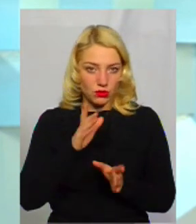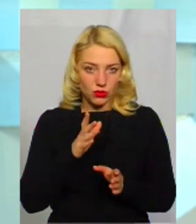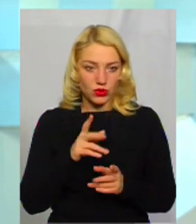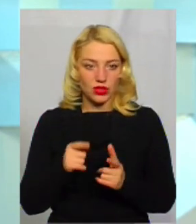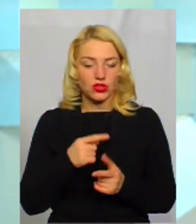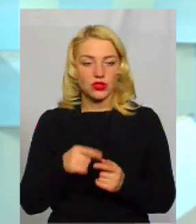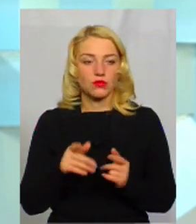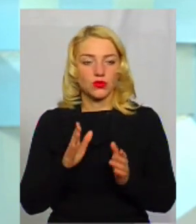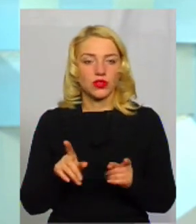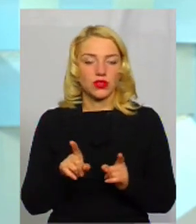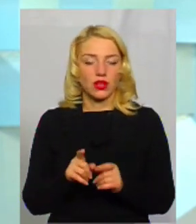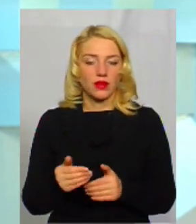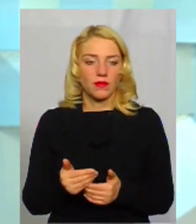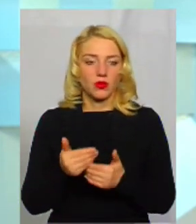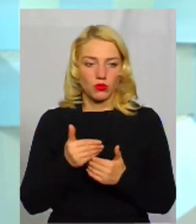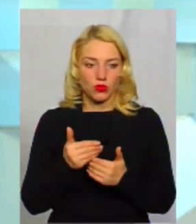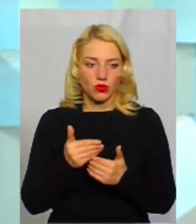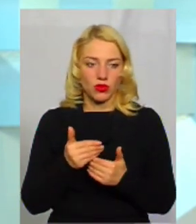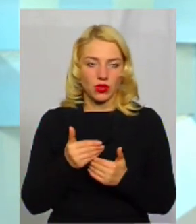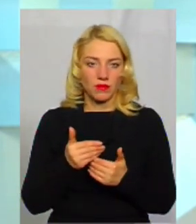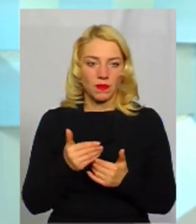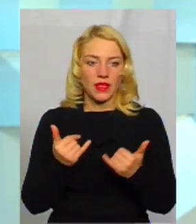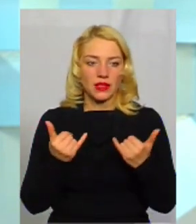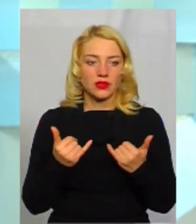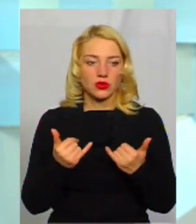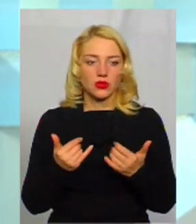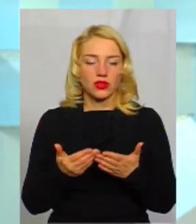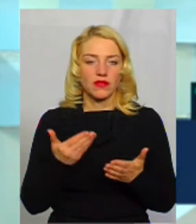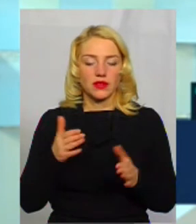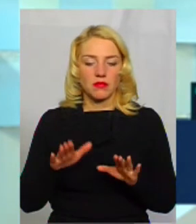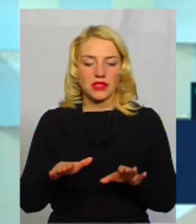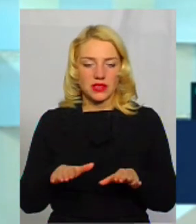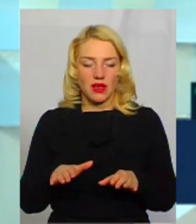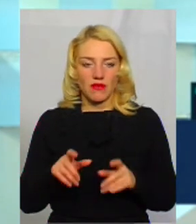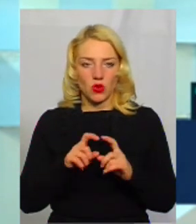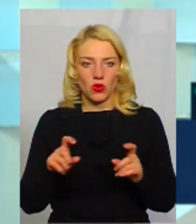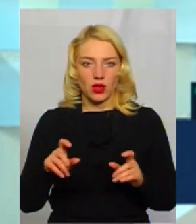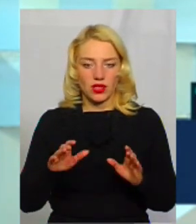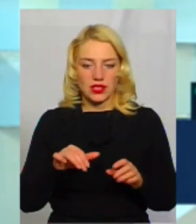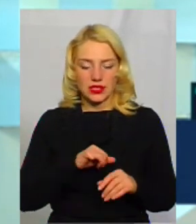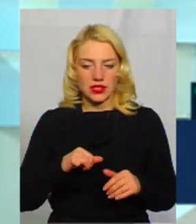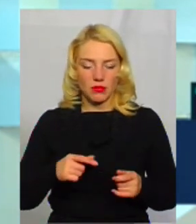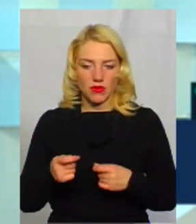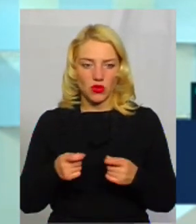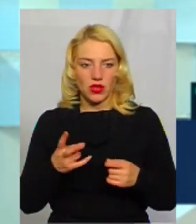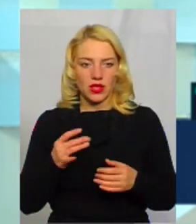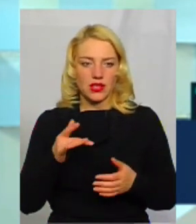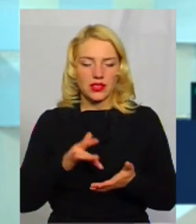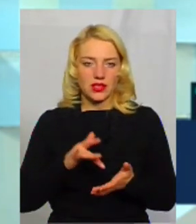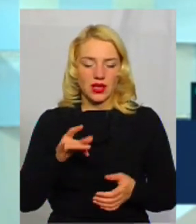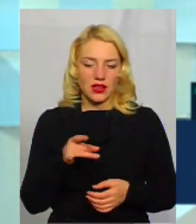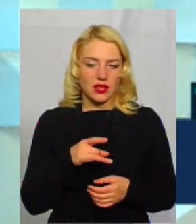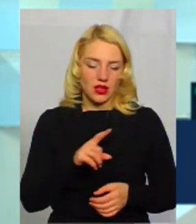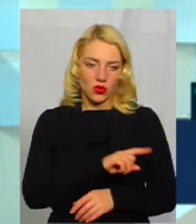буде така допомога сьогодні від місцевих органів самоврядування, на центральні районні лікарні.